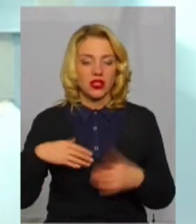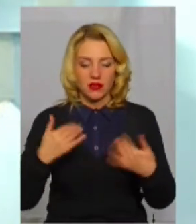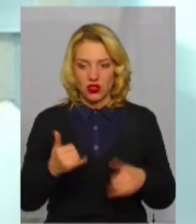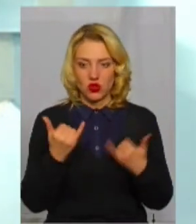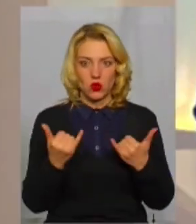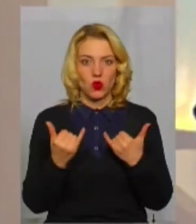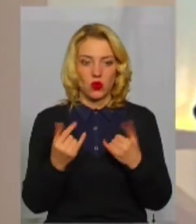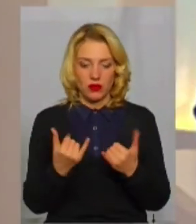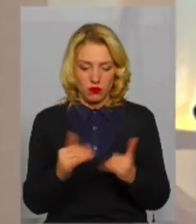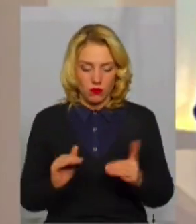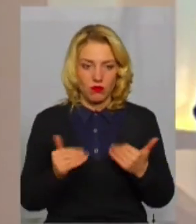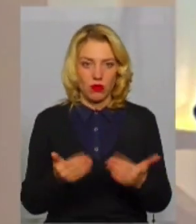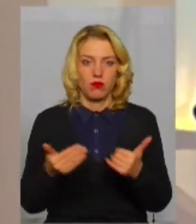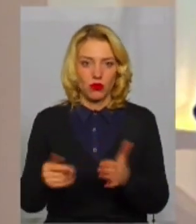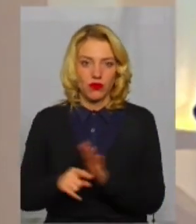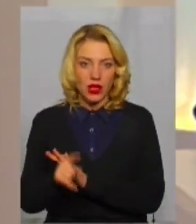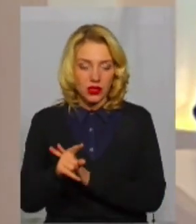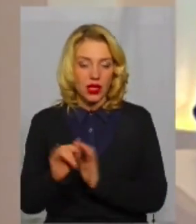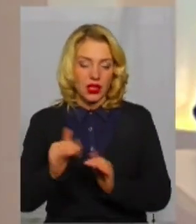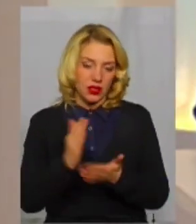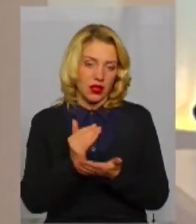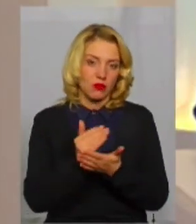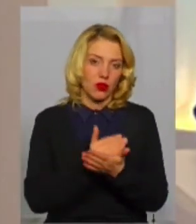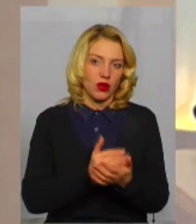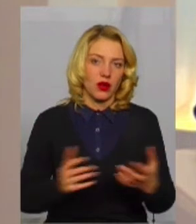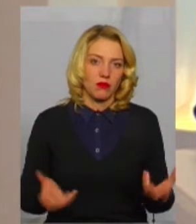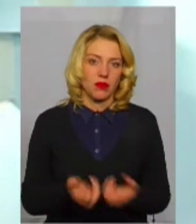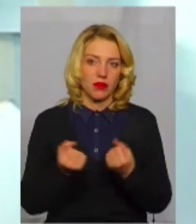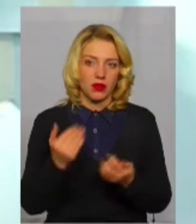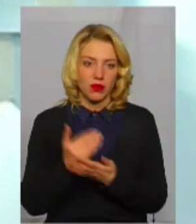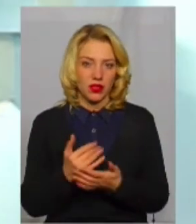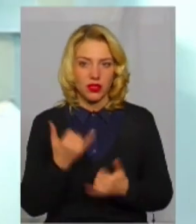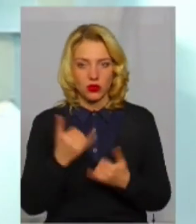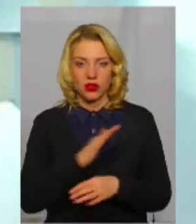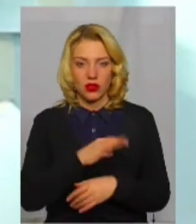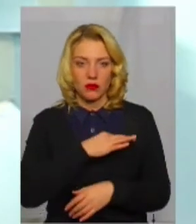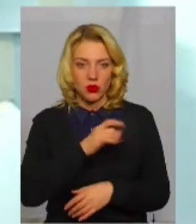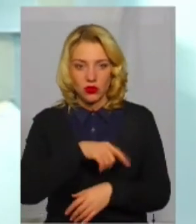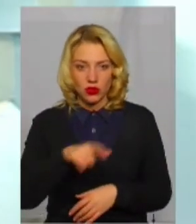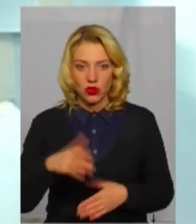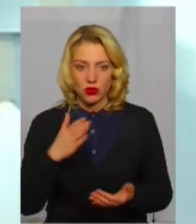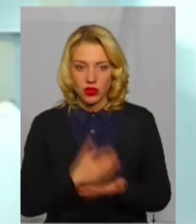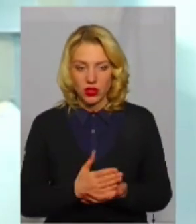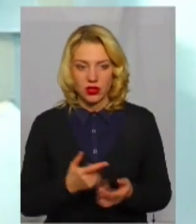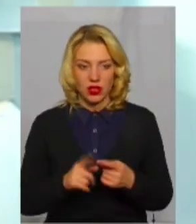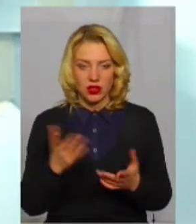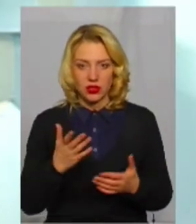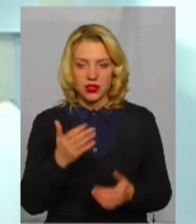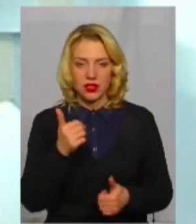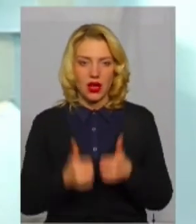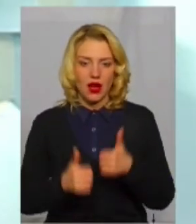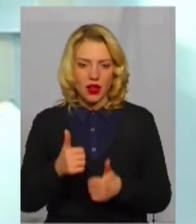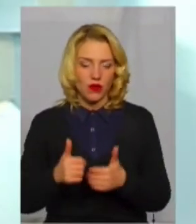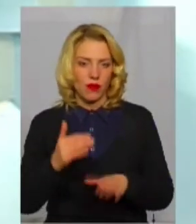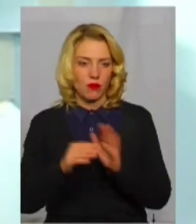сьогодні пропонувати. Тому що у нас є програми підтримки, є сьогодні небайдужі люди, і є сьогодні якісь грантові програми, нам